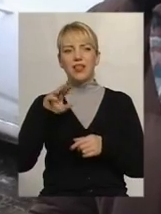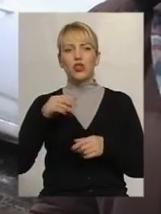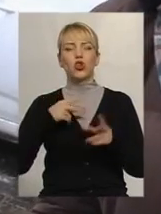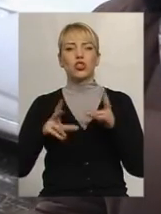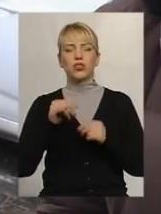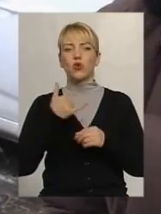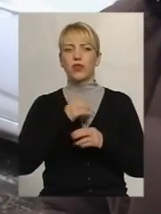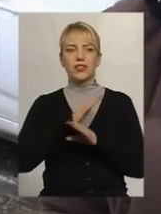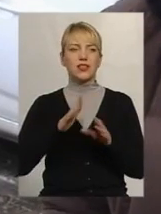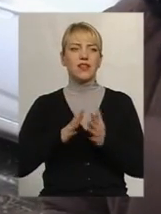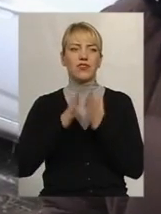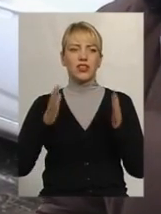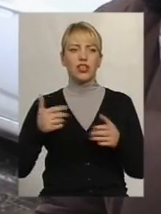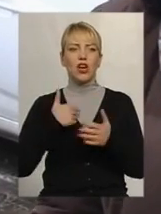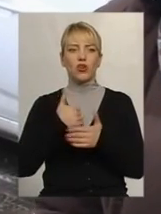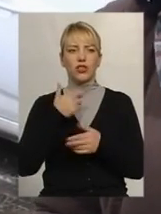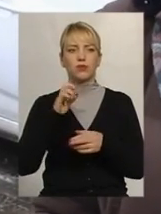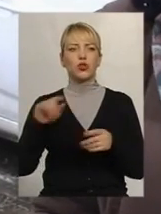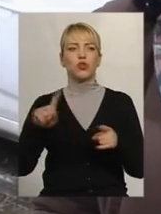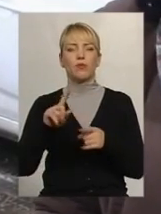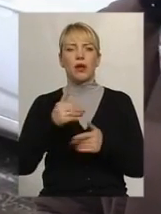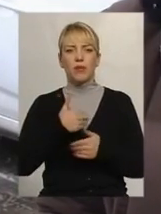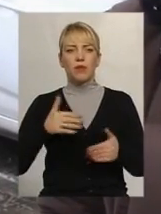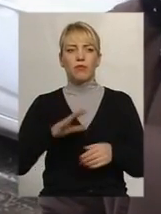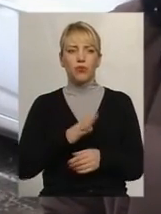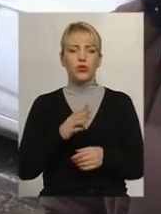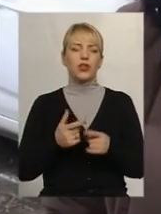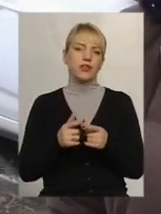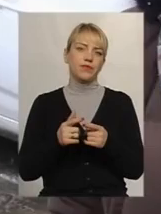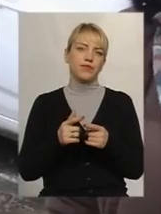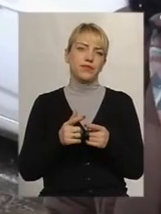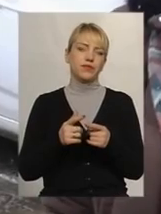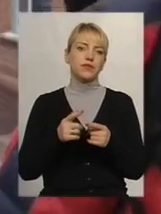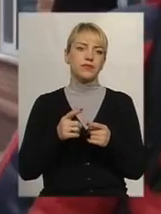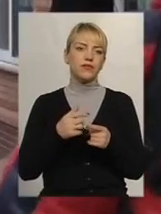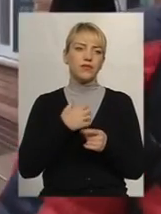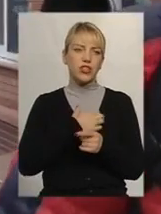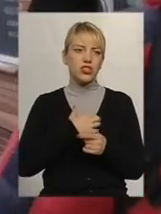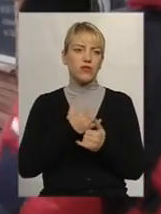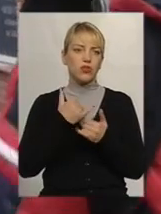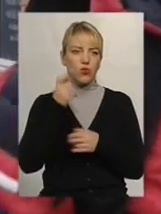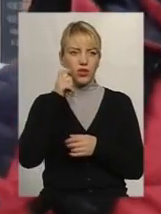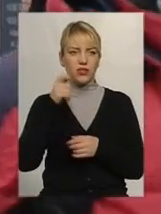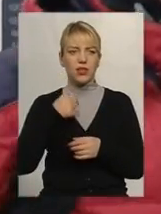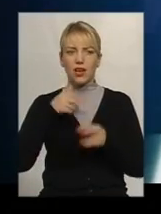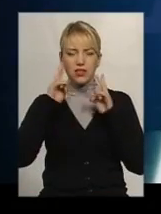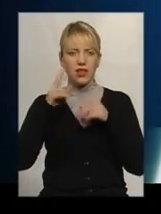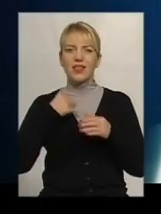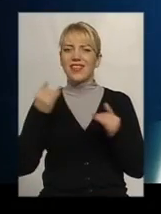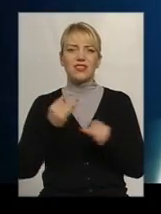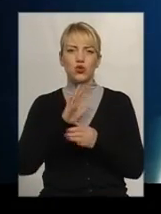щоб ми були серед нормальних людей, які мають подібні до нас цінності. І це дуже важливо, я вважаю, для українців. Не знаю, я не слежу політикою.